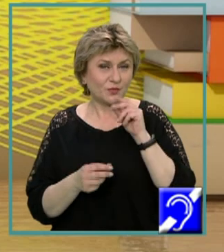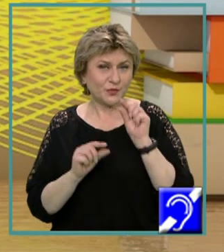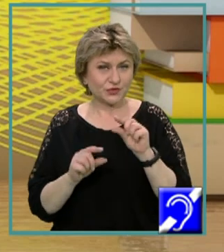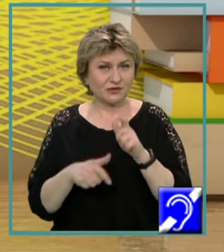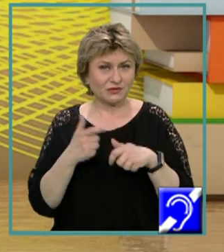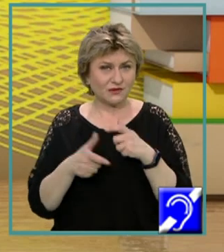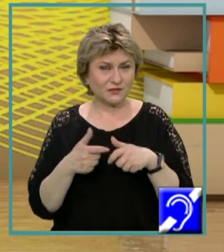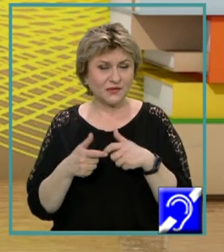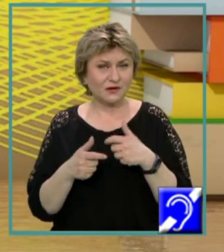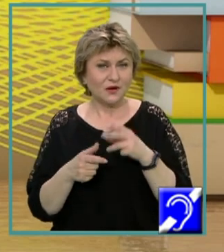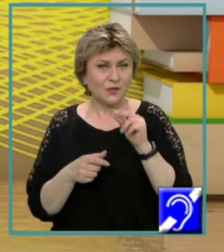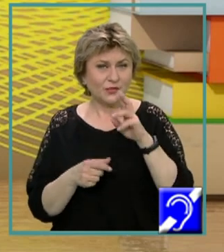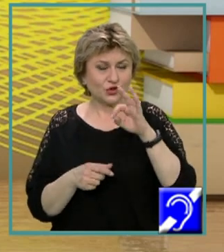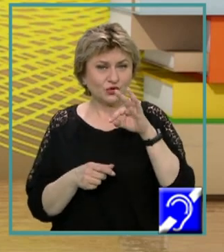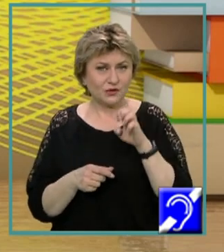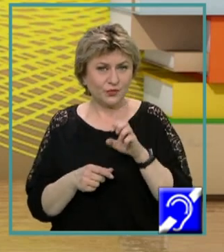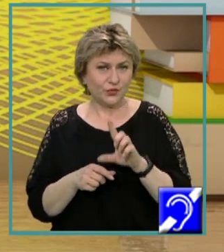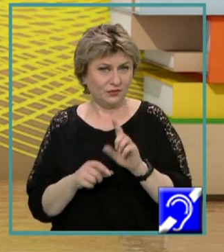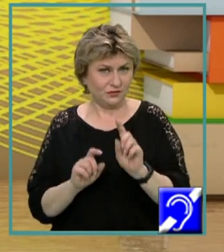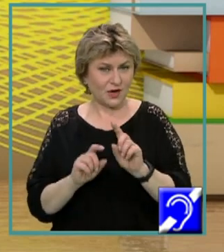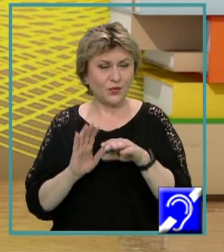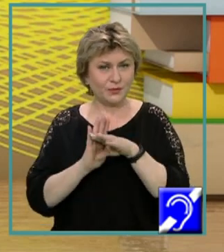despre prototipul unui subprogram.